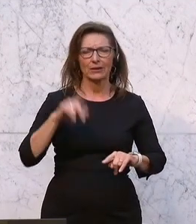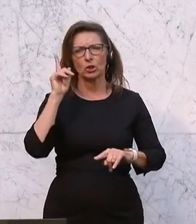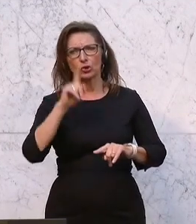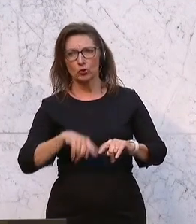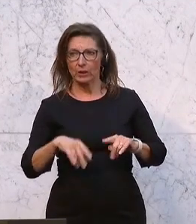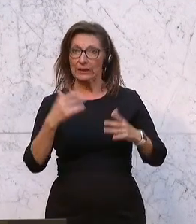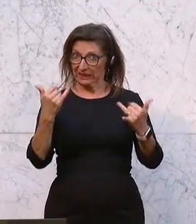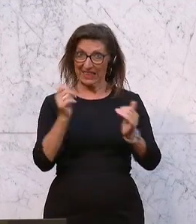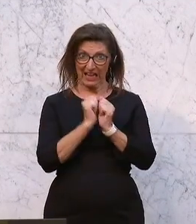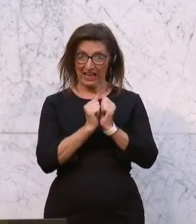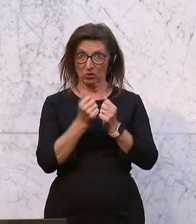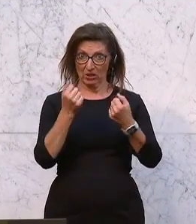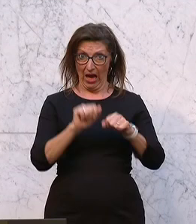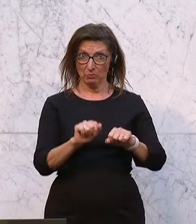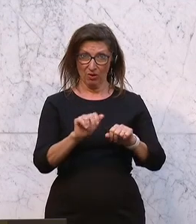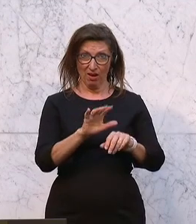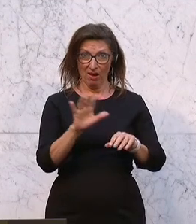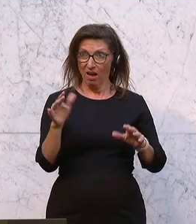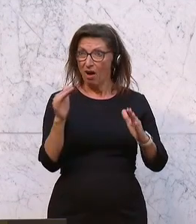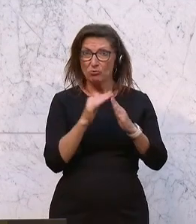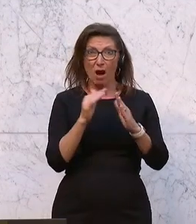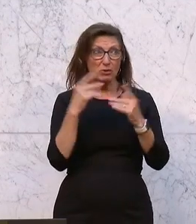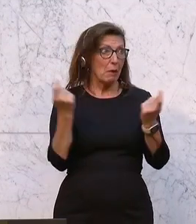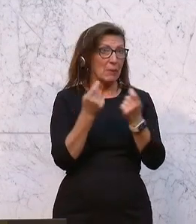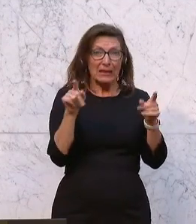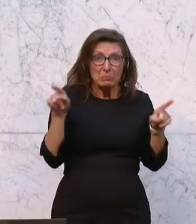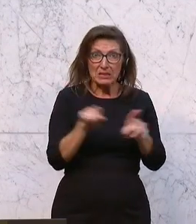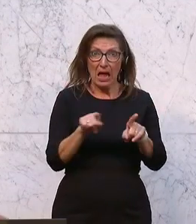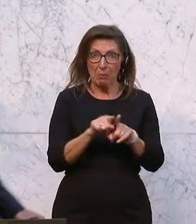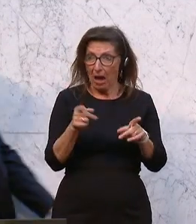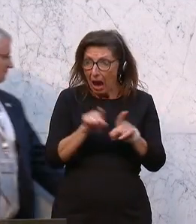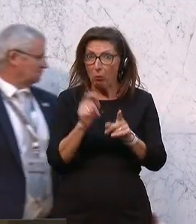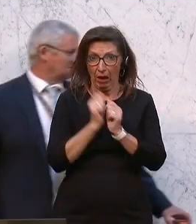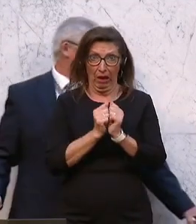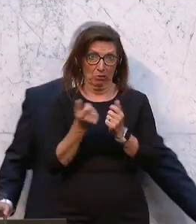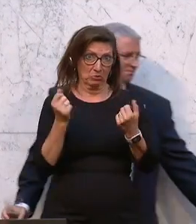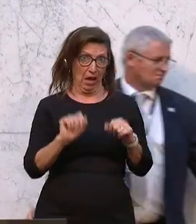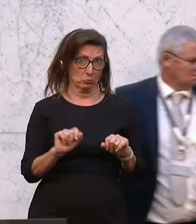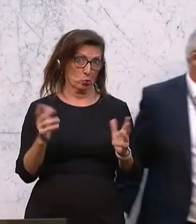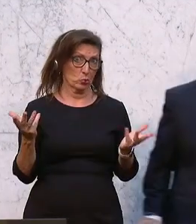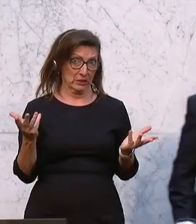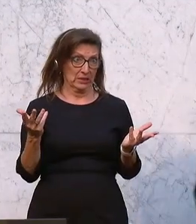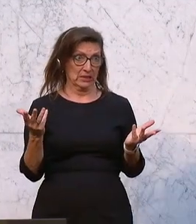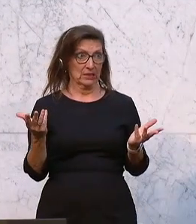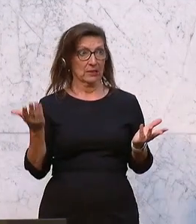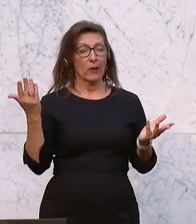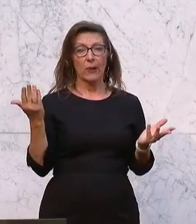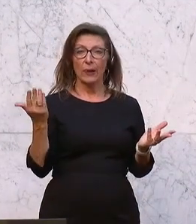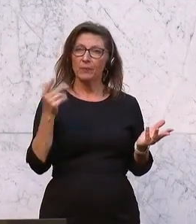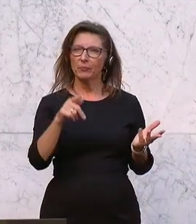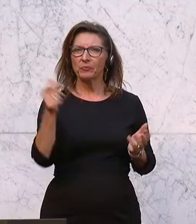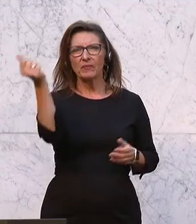einen Rechnungsabschluss, so wie es jeder Betrieb daheim für sich auch macht. Die letzte Bewertung von einer